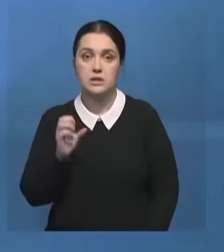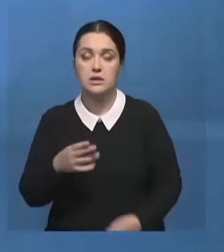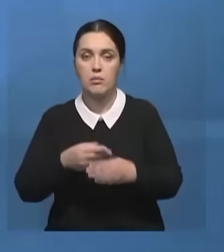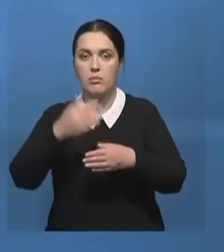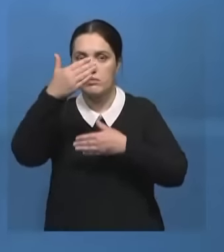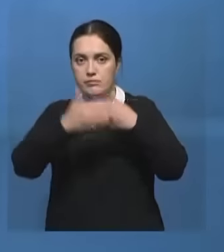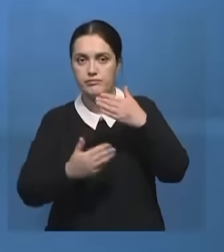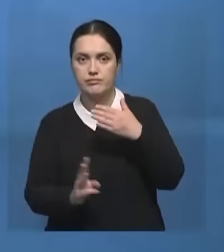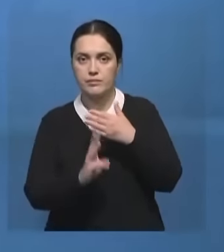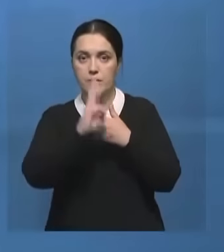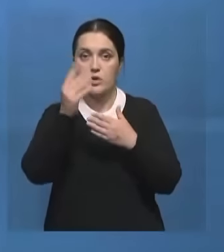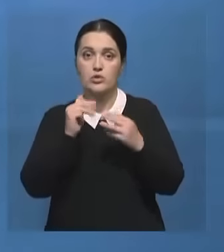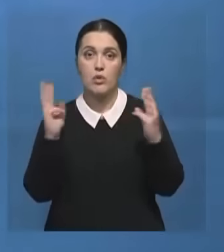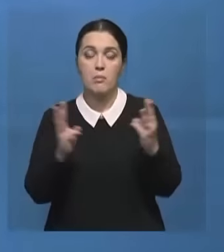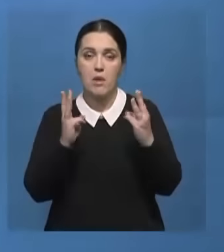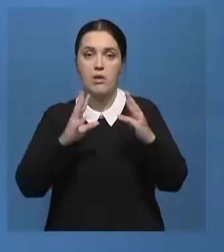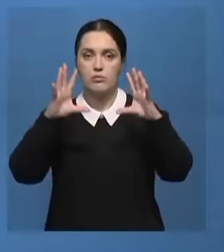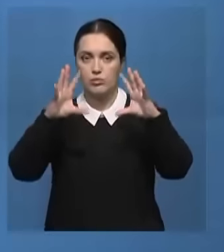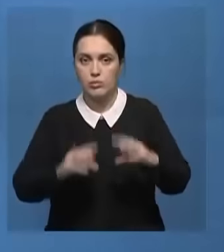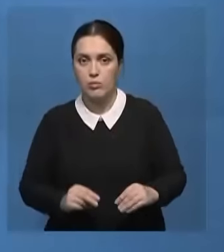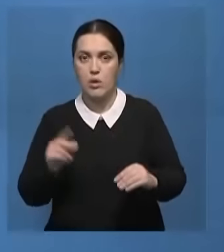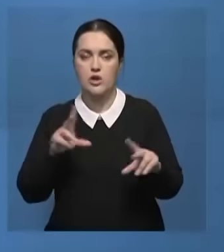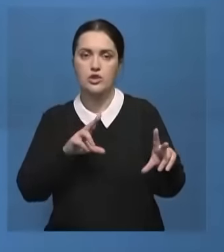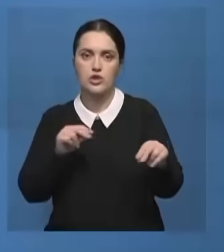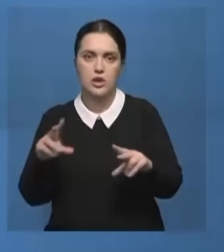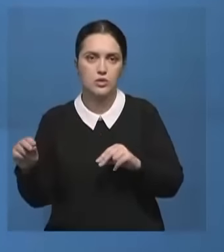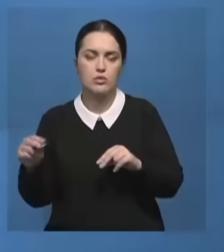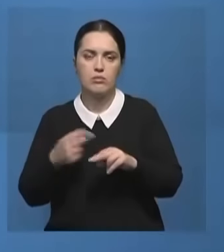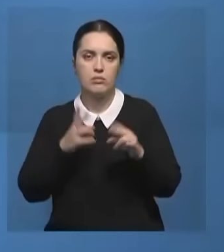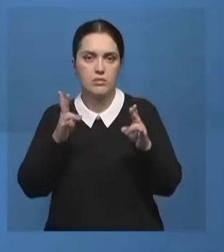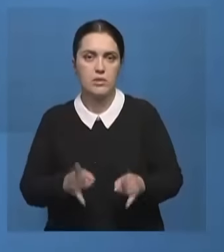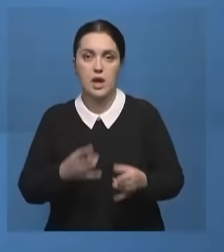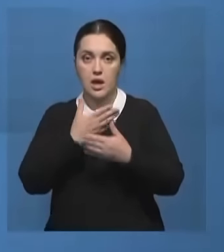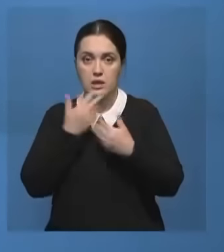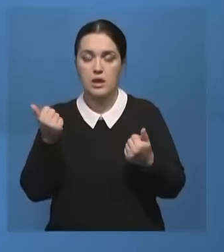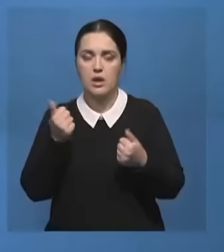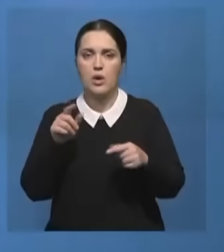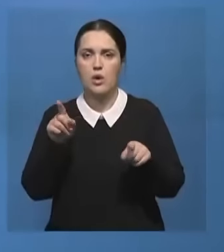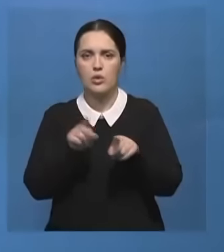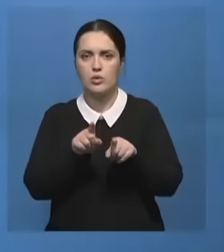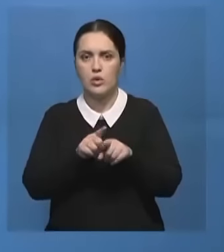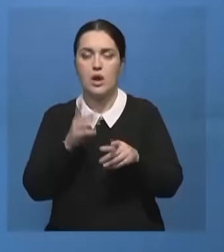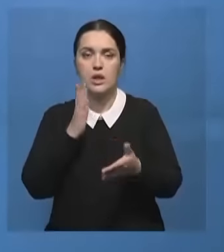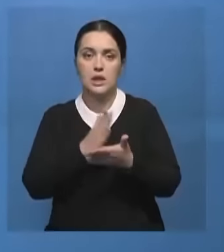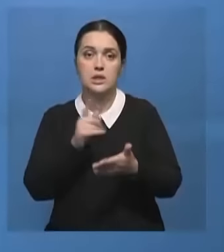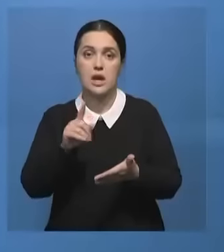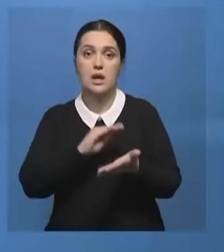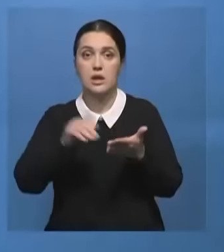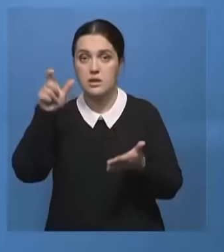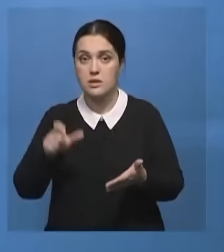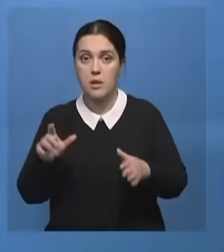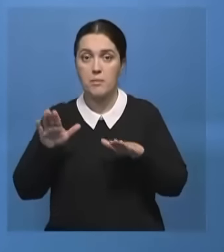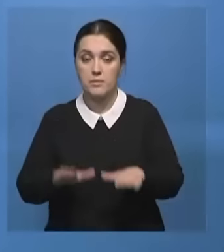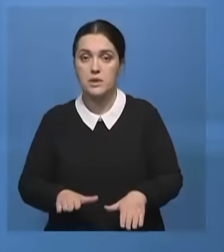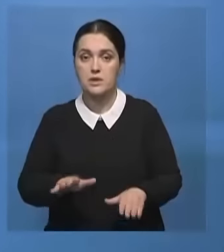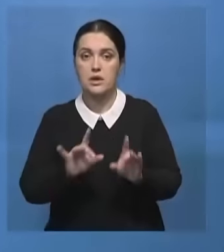здания, а сейчас пожар локализовали. К счастью, удалось избежать жертв, но есть пострадавшие. Наши корреспонденты находились на месте.